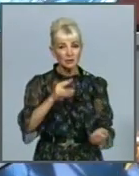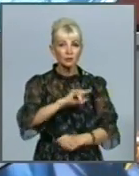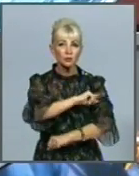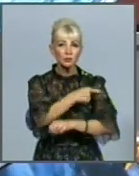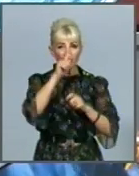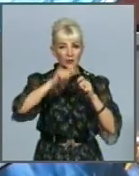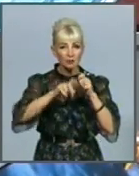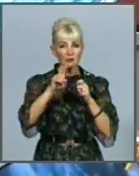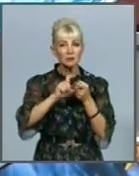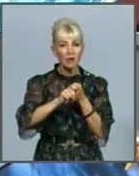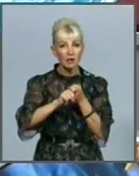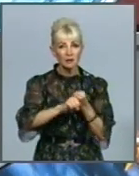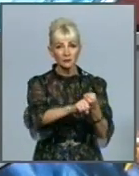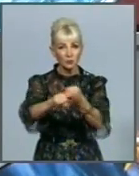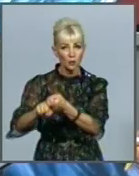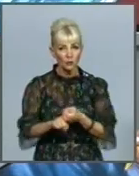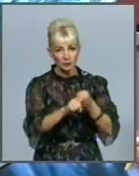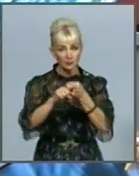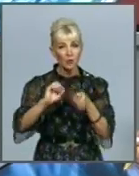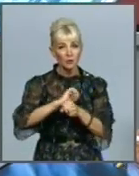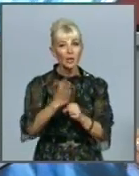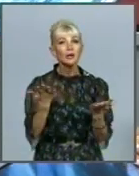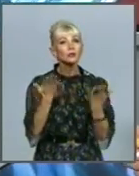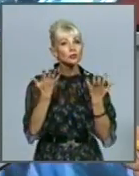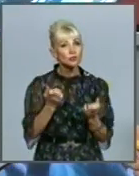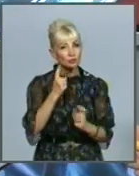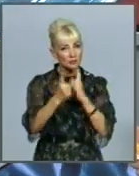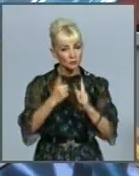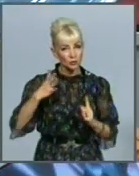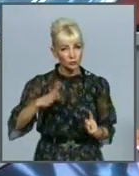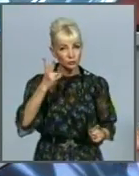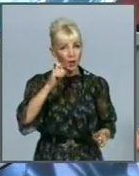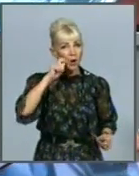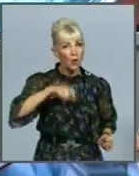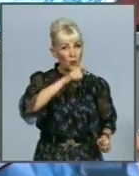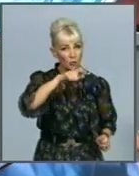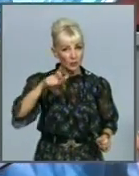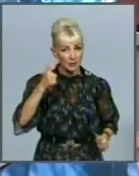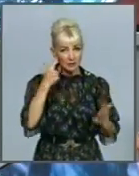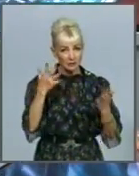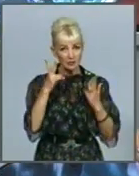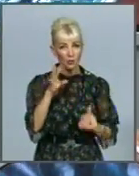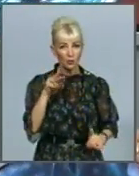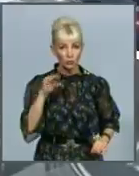контроль за інфікованими ковідом. Які ще зміни чекають на українців, дізнавався Ілля Колтунов.